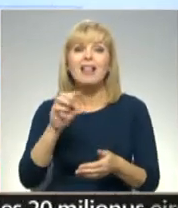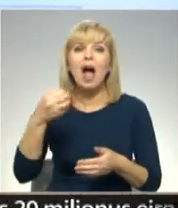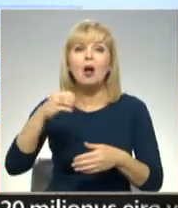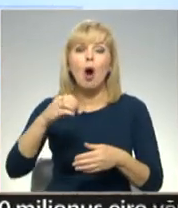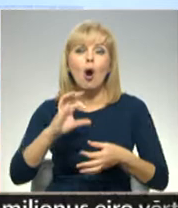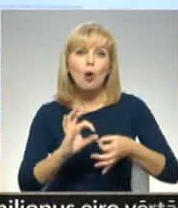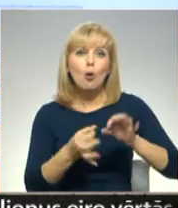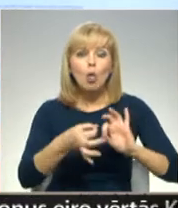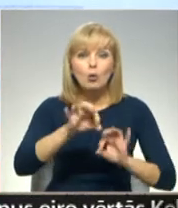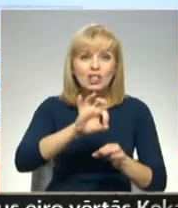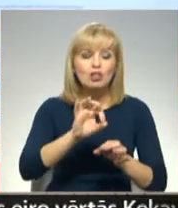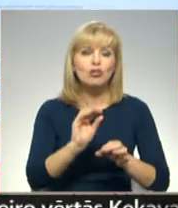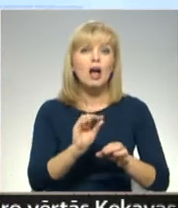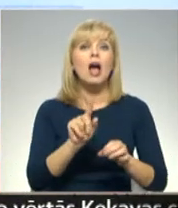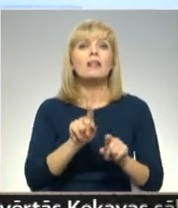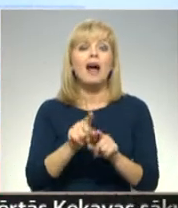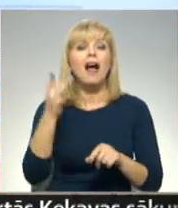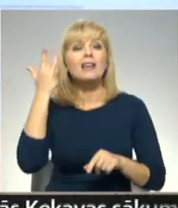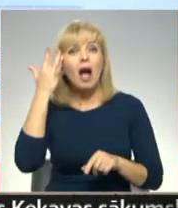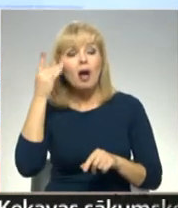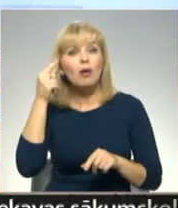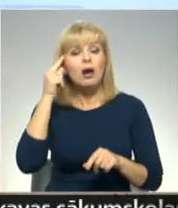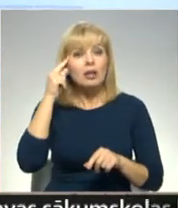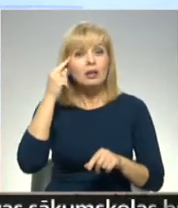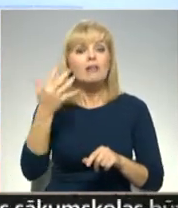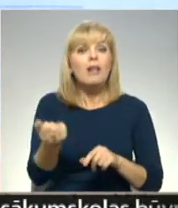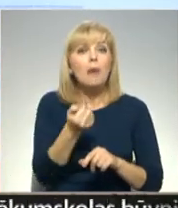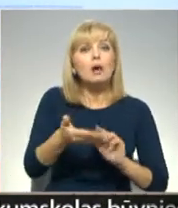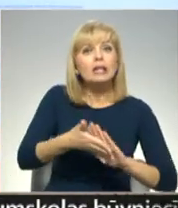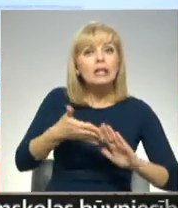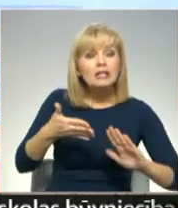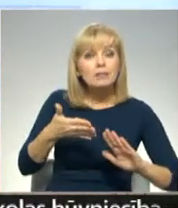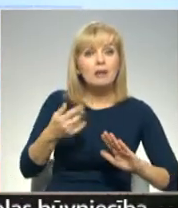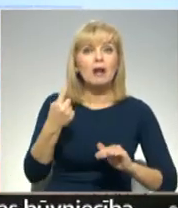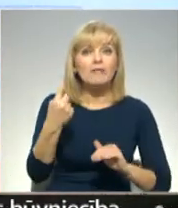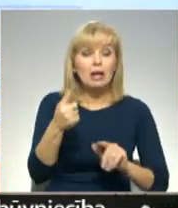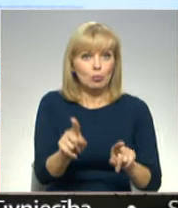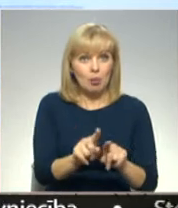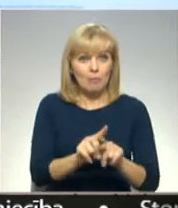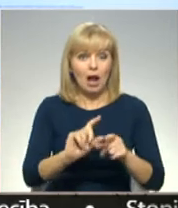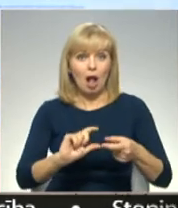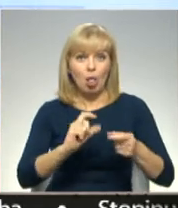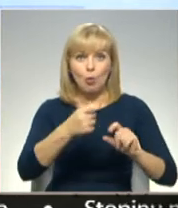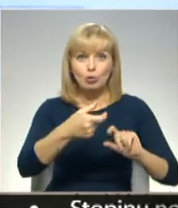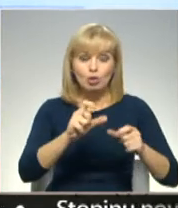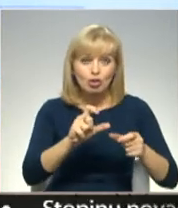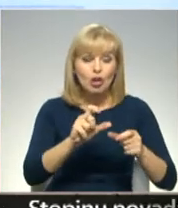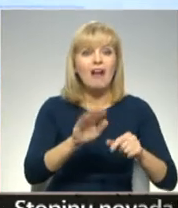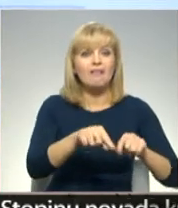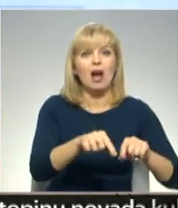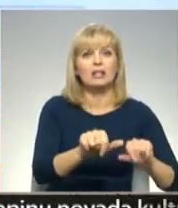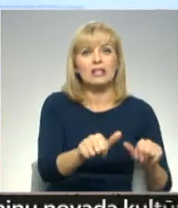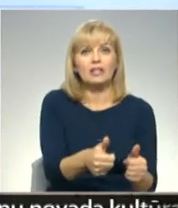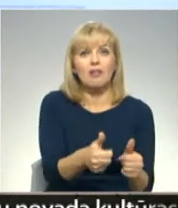piemēram, ar jēgu tādu, ka mēs dabūjam izpratni par to, ka no vienīgumiem tiem pašiem klucīšiem ir iespējams izveidot